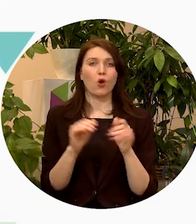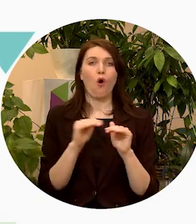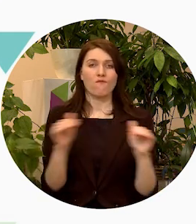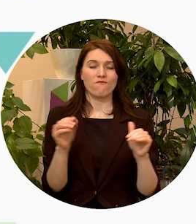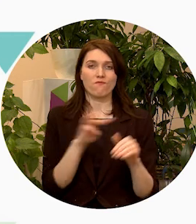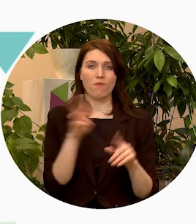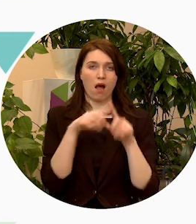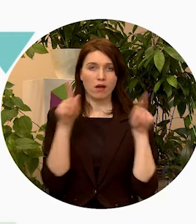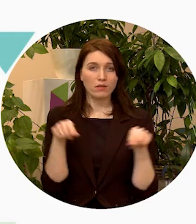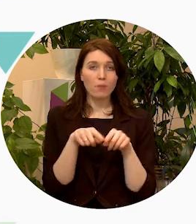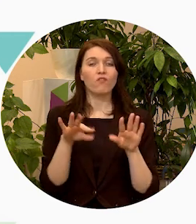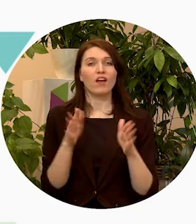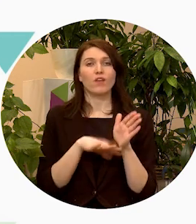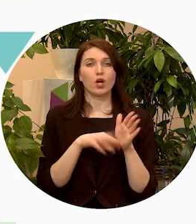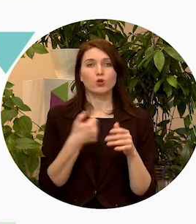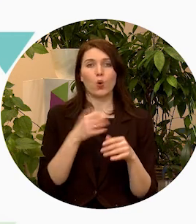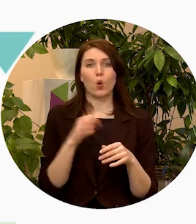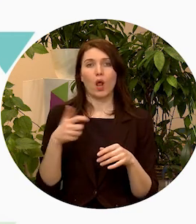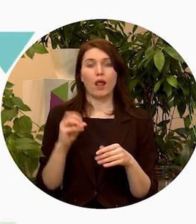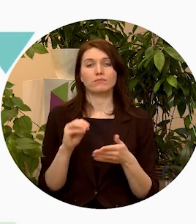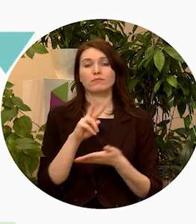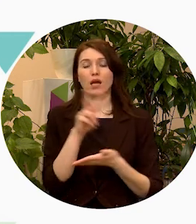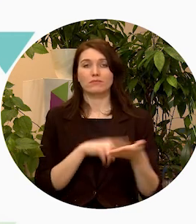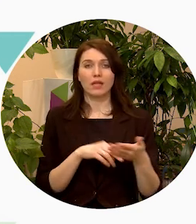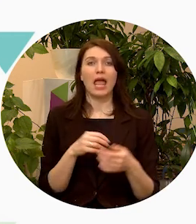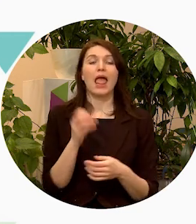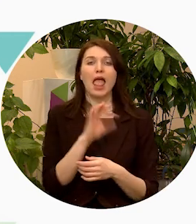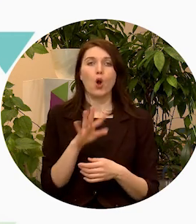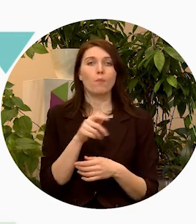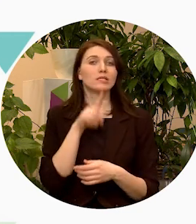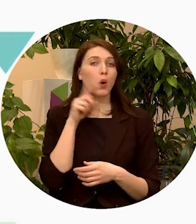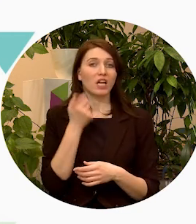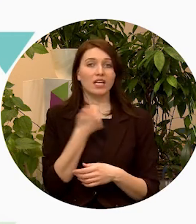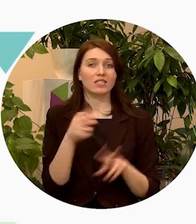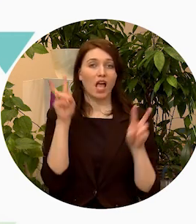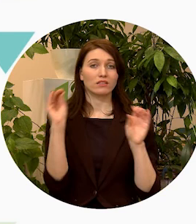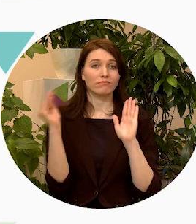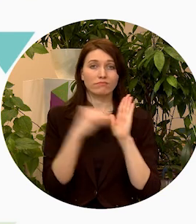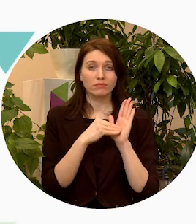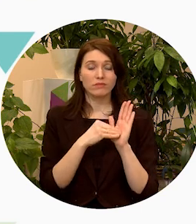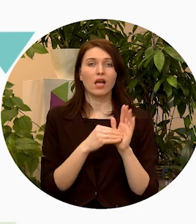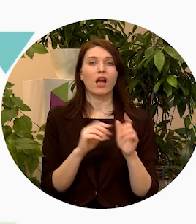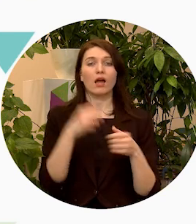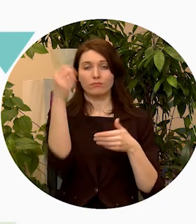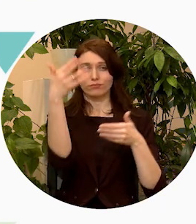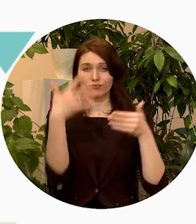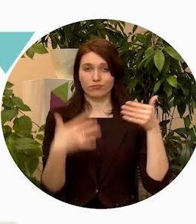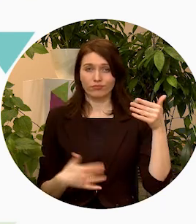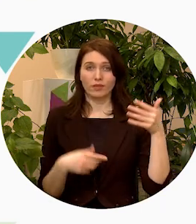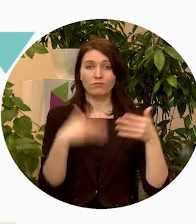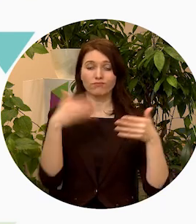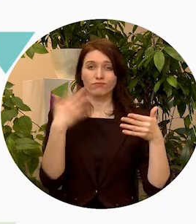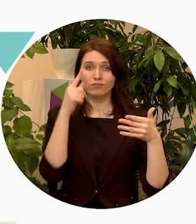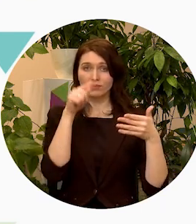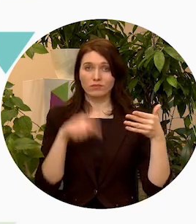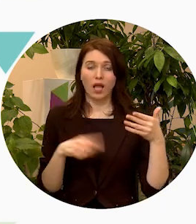mājas lapu vai arī vienkārši ierakstot Google Eiropas jaunatnes gads. Un jūs drīz vien nonāksiet pie šīs